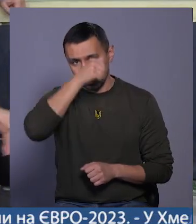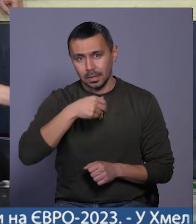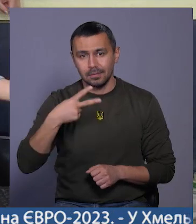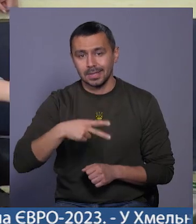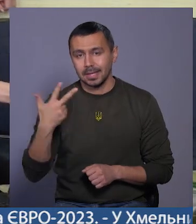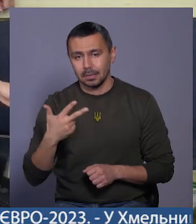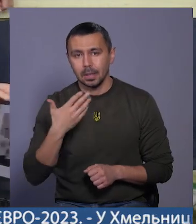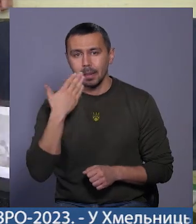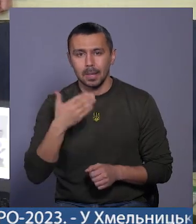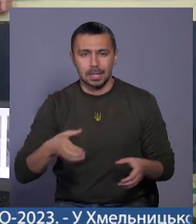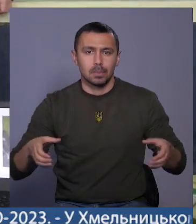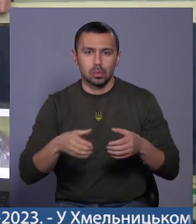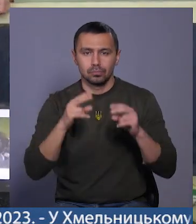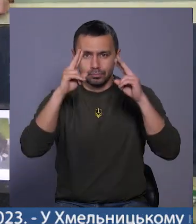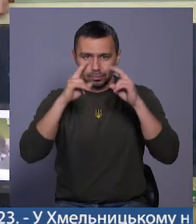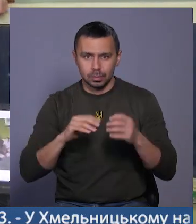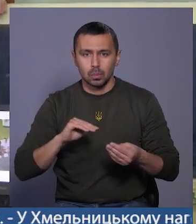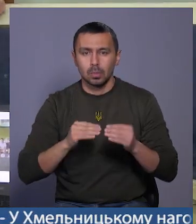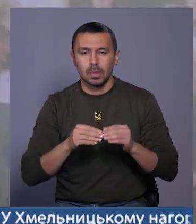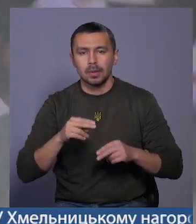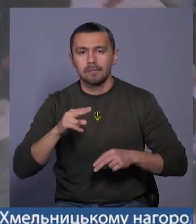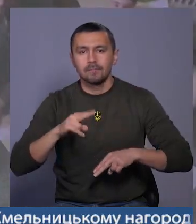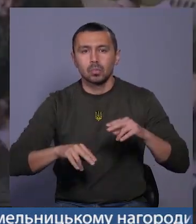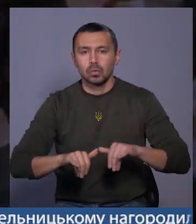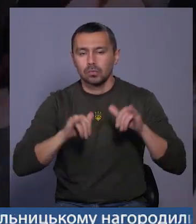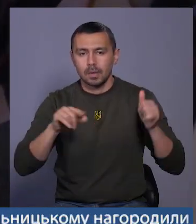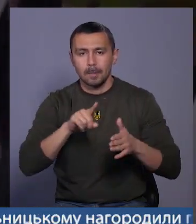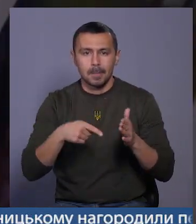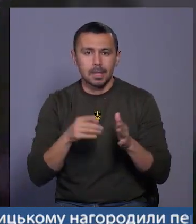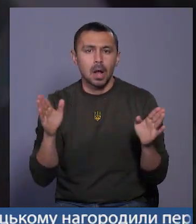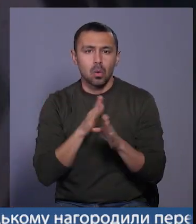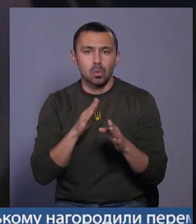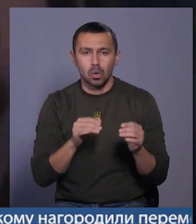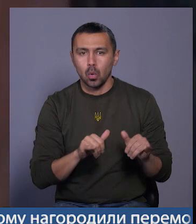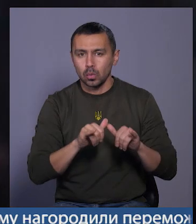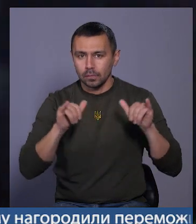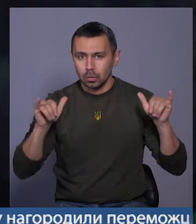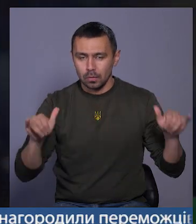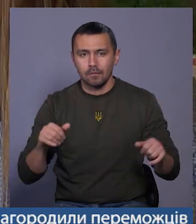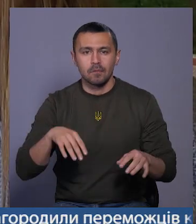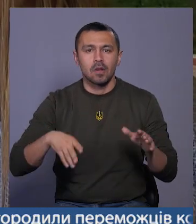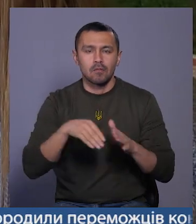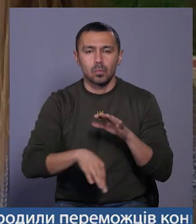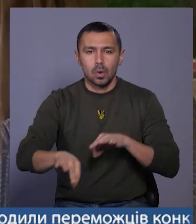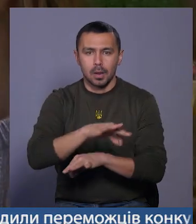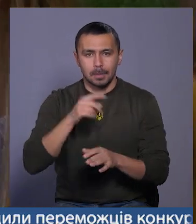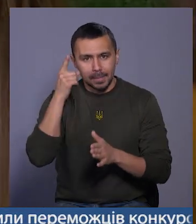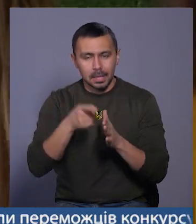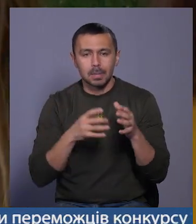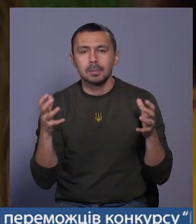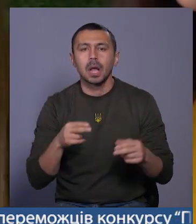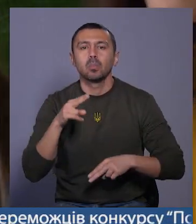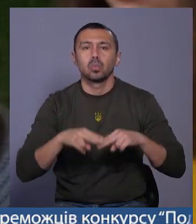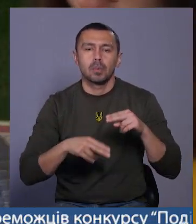році дебатна спільнота досліджувала проблеми відбудови міст, екології та сталого розвитку. У проєкті «Пізнаємо, зберігаємо,